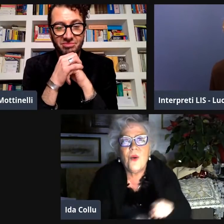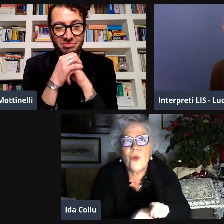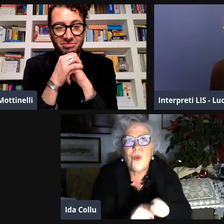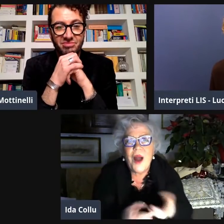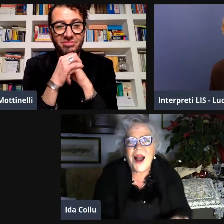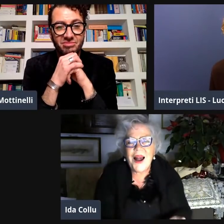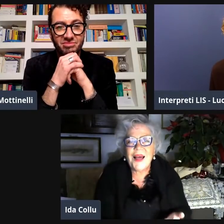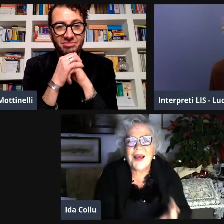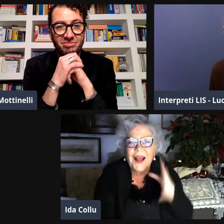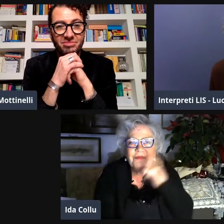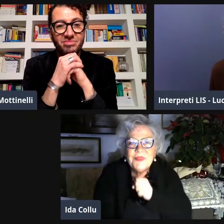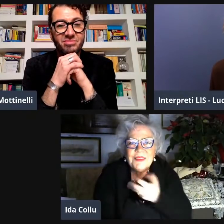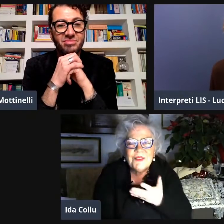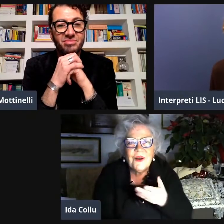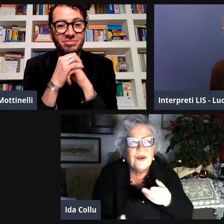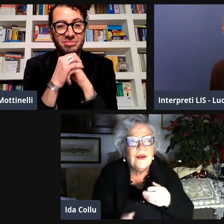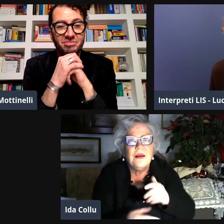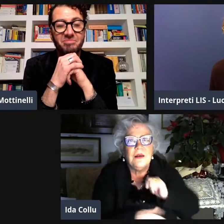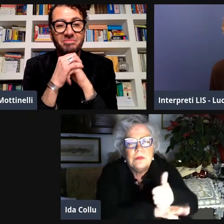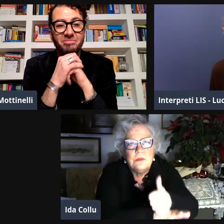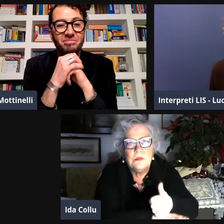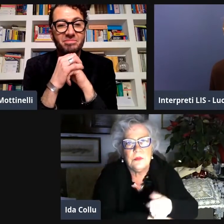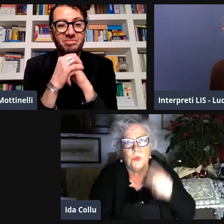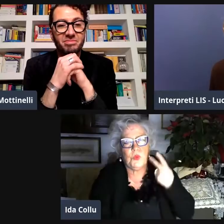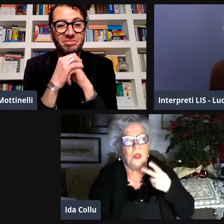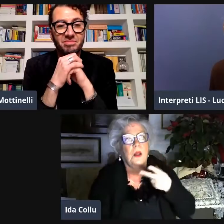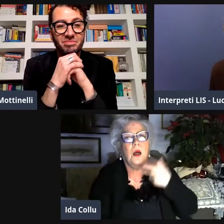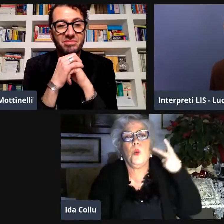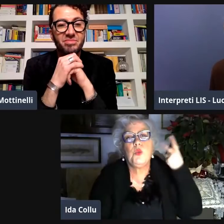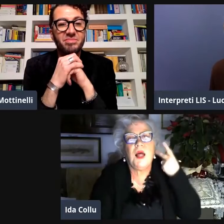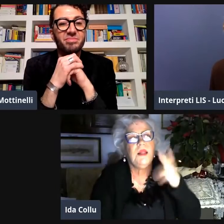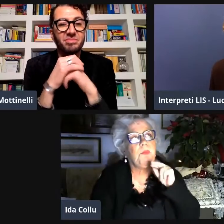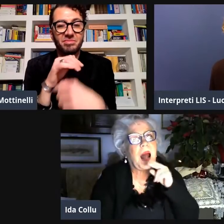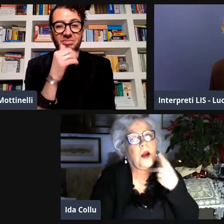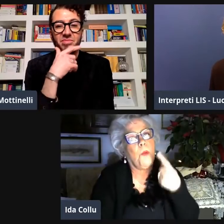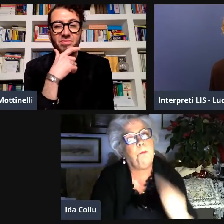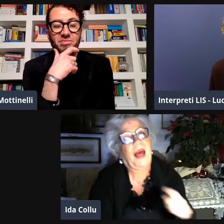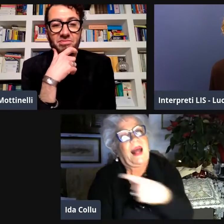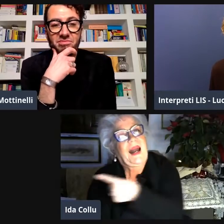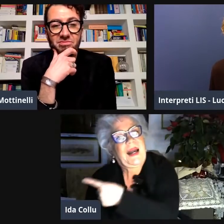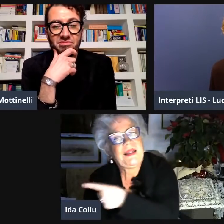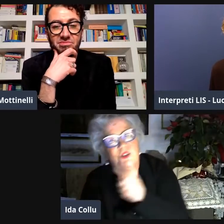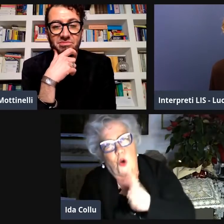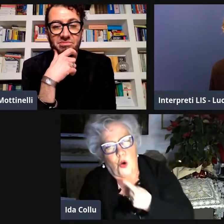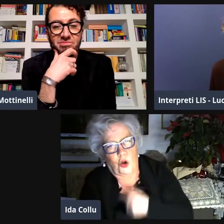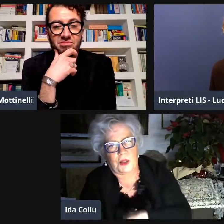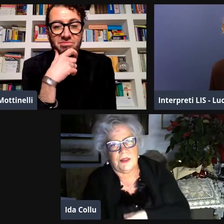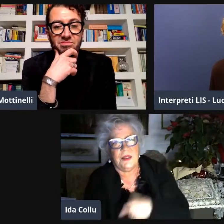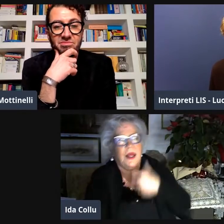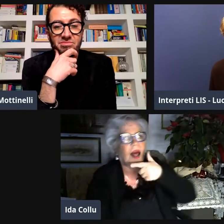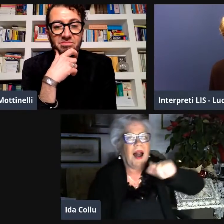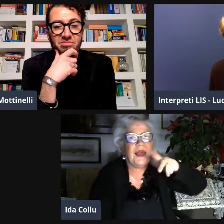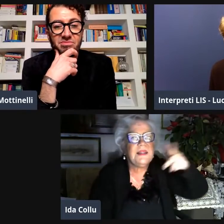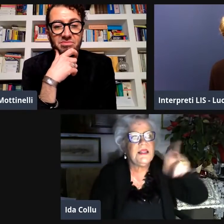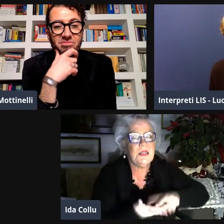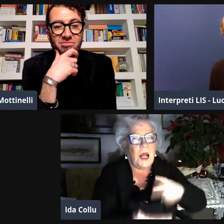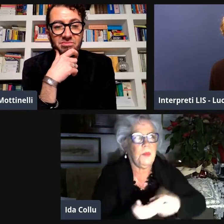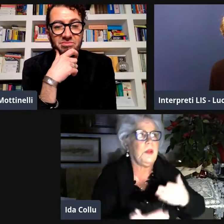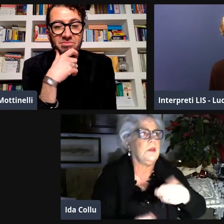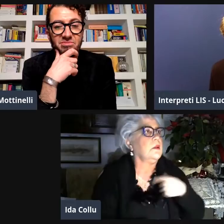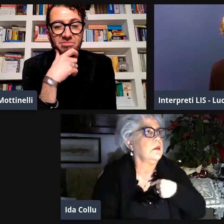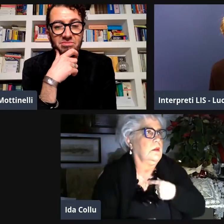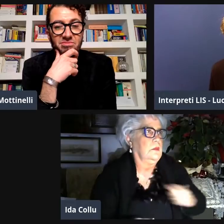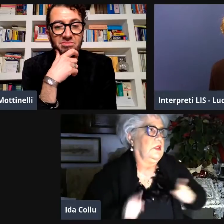Mauro è per questo appunto questa cosa che ci fossero gli udenti che parlavano per